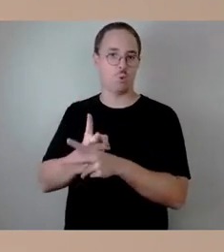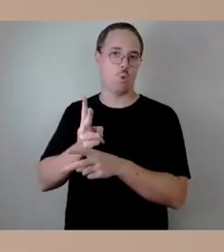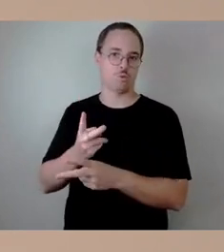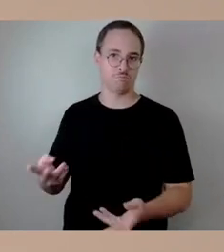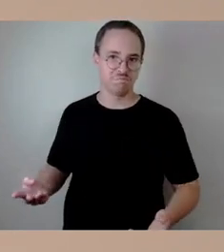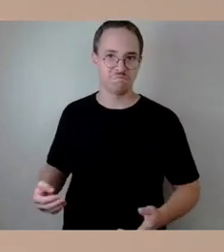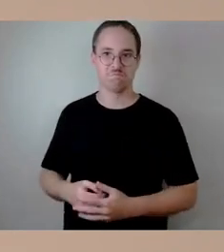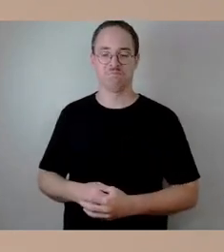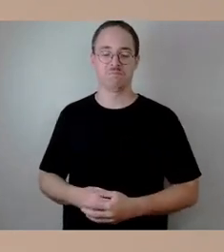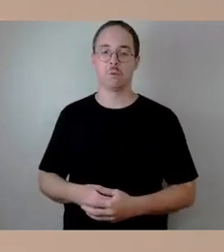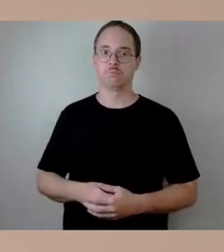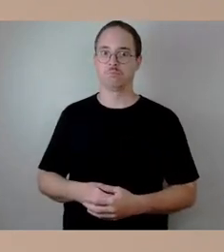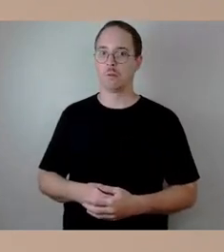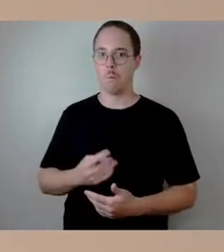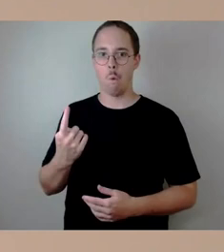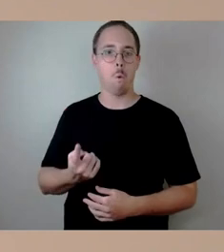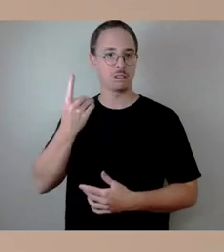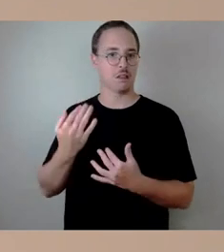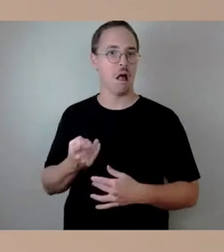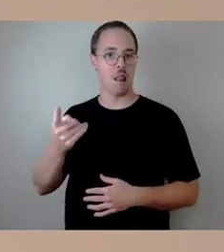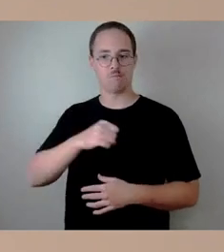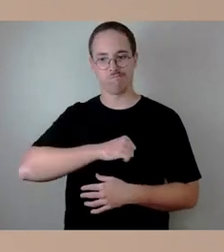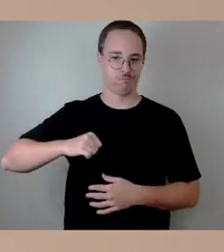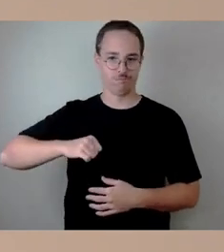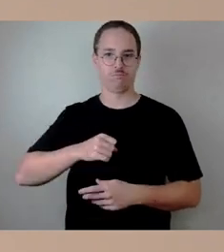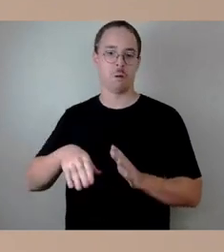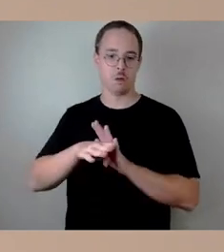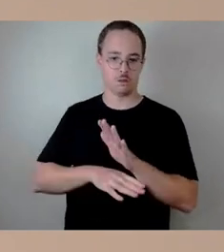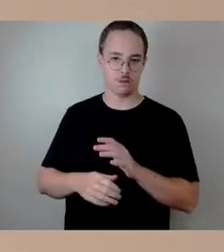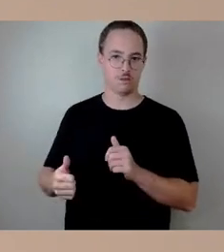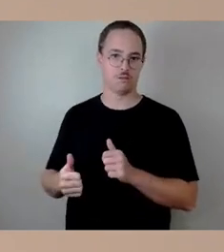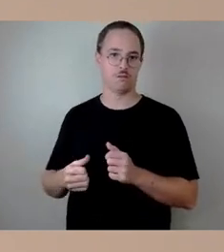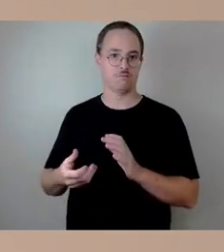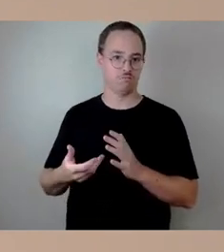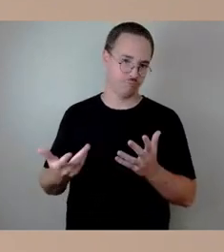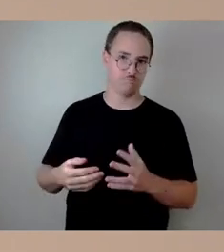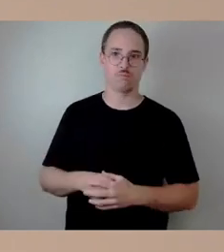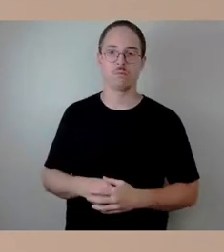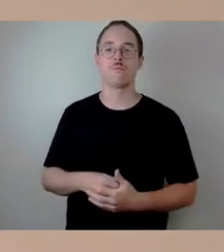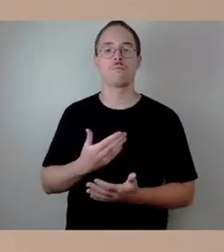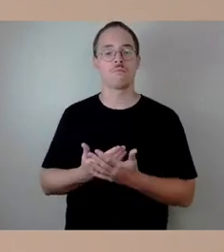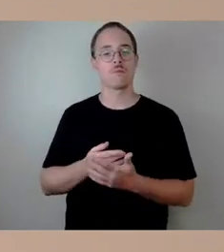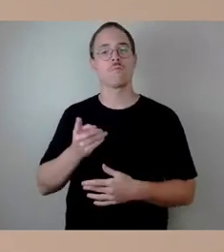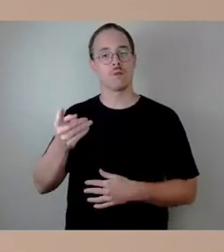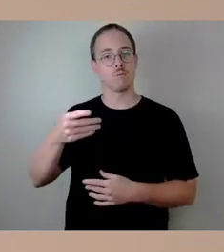In Abstimmung mit der Polizei wurden auch entsprechend zwei Kontrollen bereits durchgeführt, um das